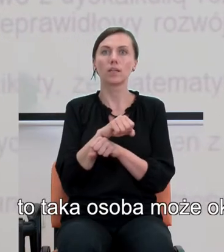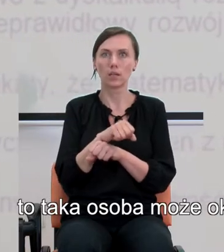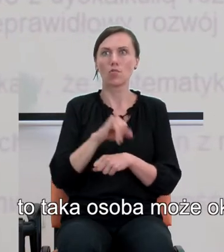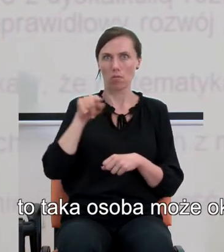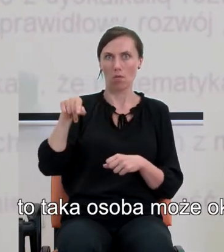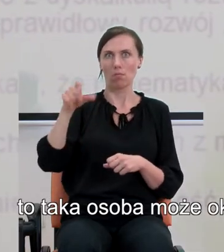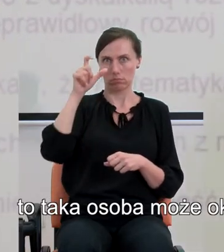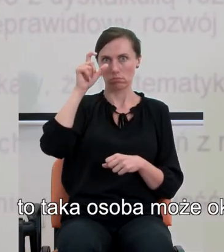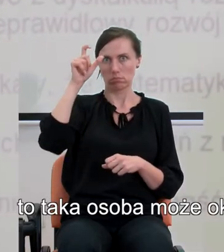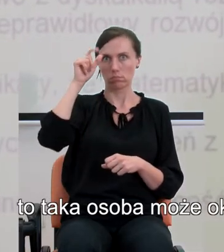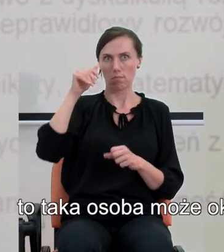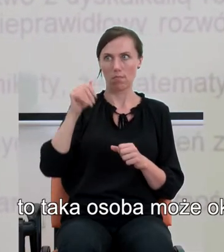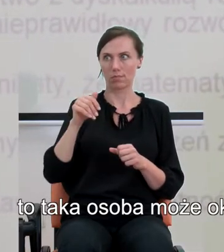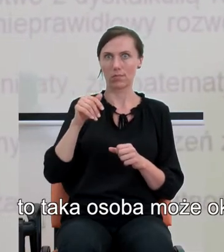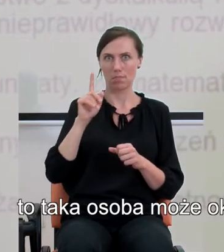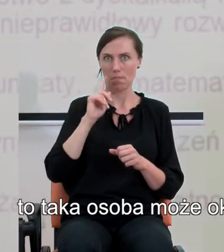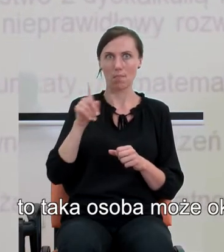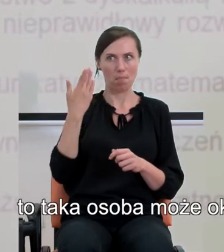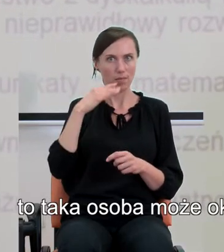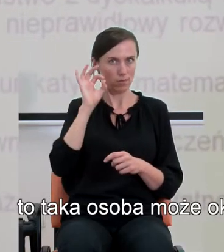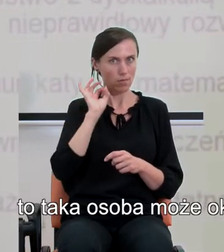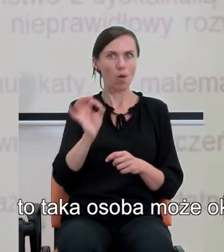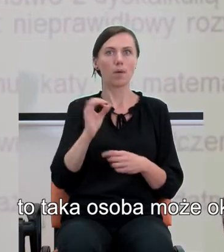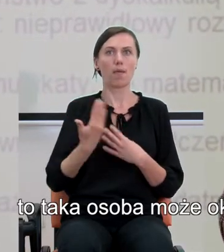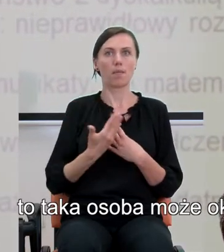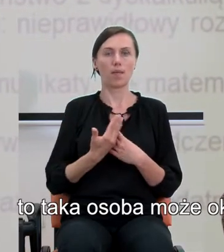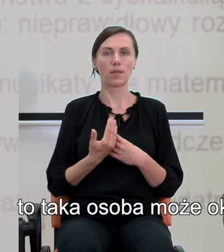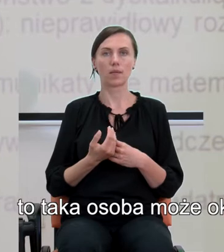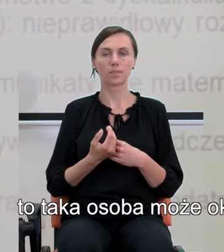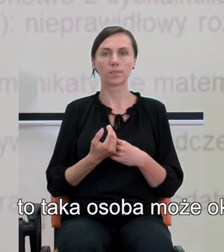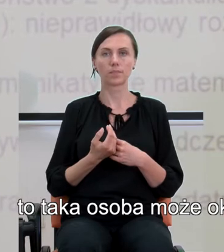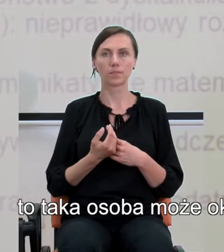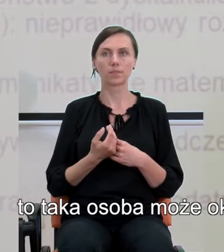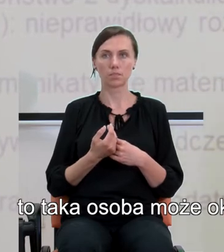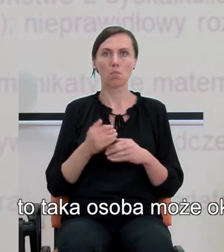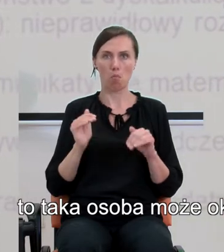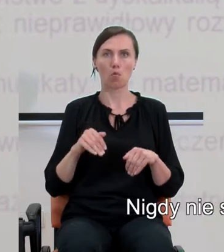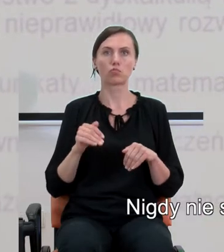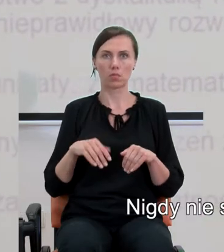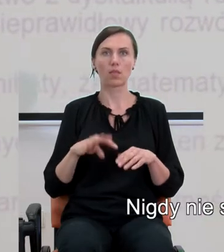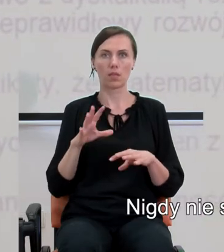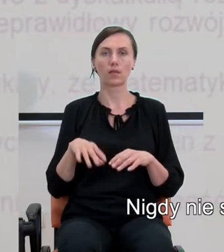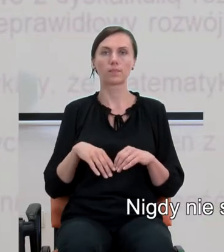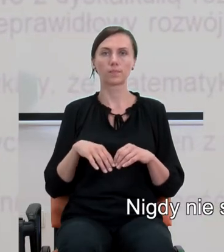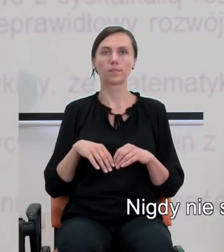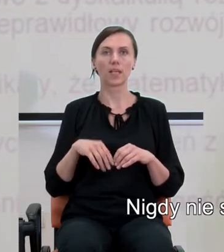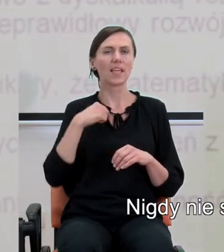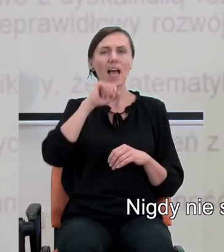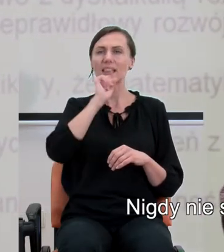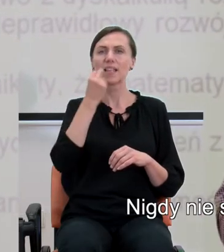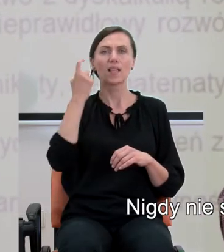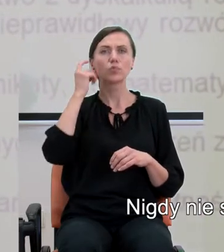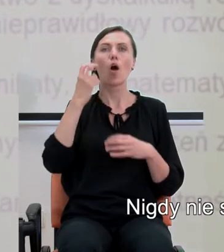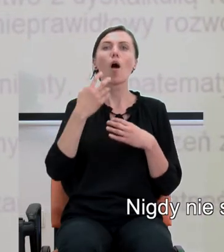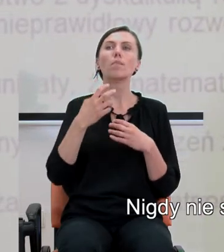może okazać się całkiem dobrym matematykiem. Jest to możliwe. Nigdy nie słyszałem o